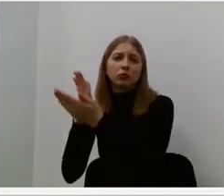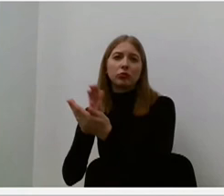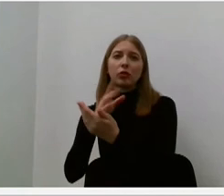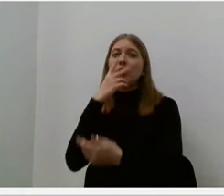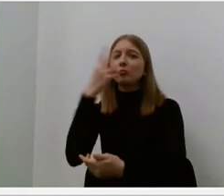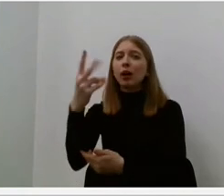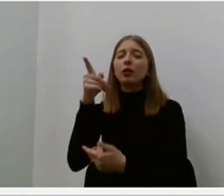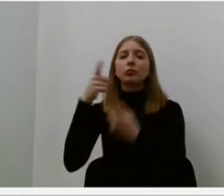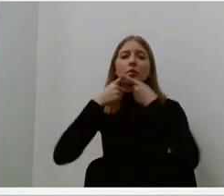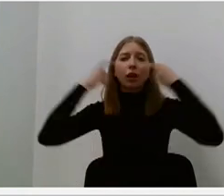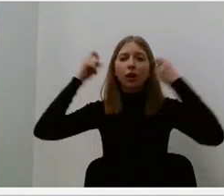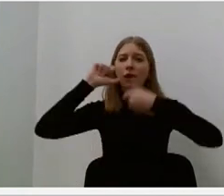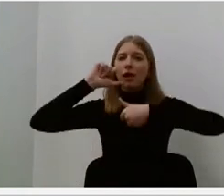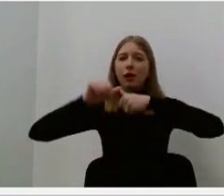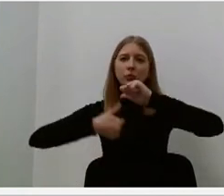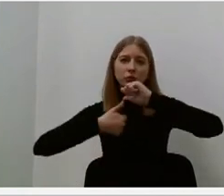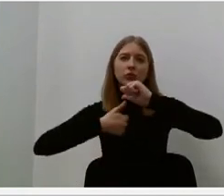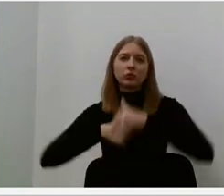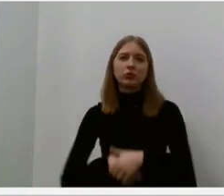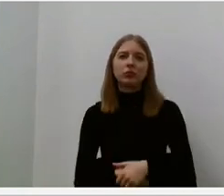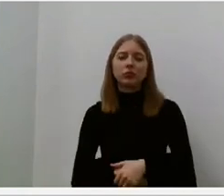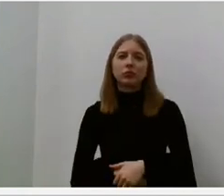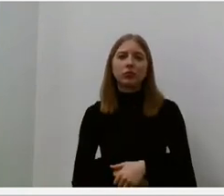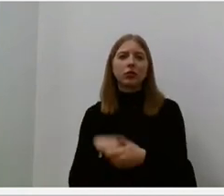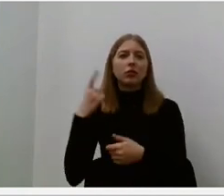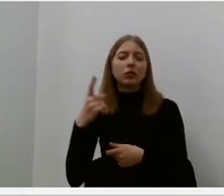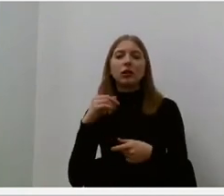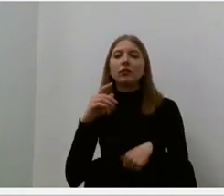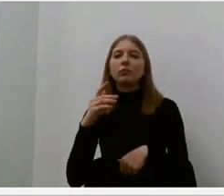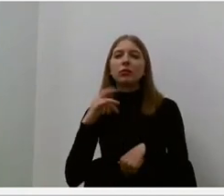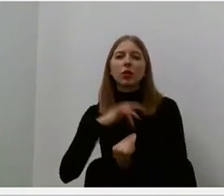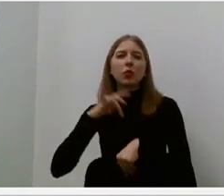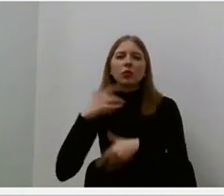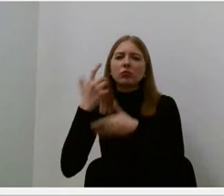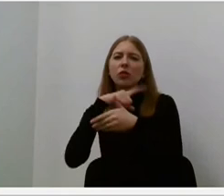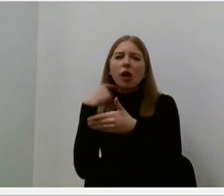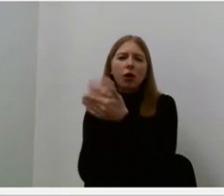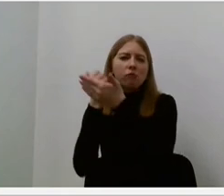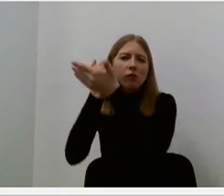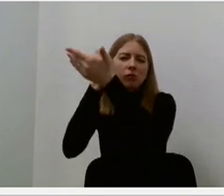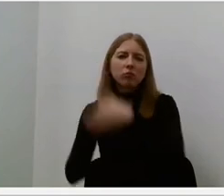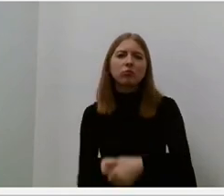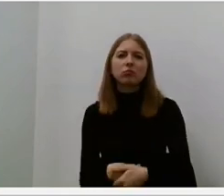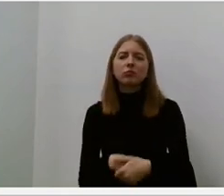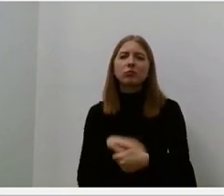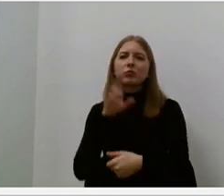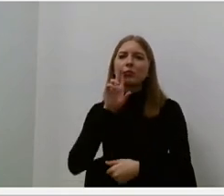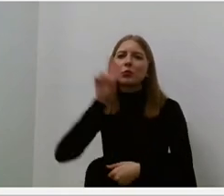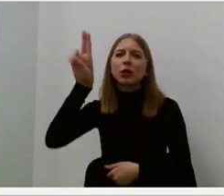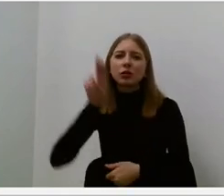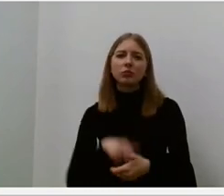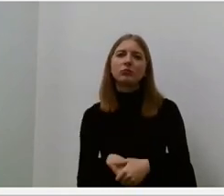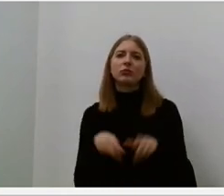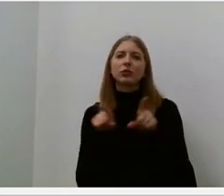ir įsirėžusius kaip į akmenį jos didelės valios pėtsakos. Bučiuoju ir imuosi, siemiuosi,